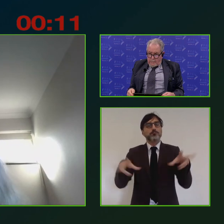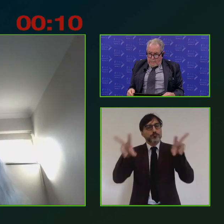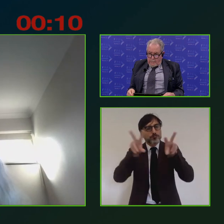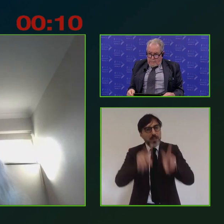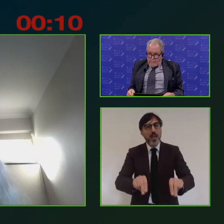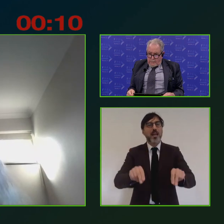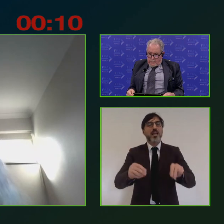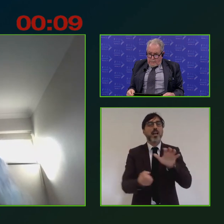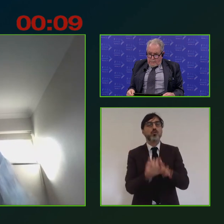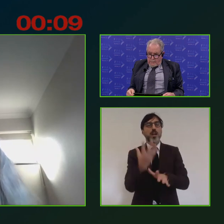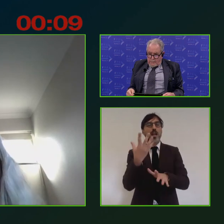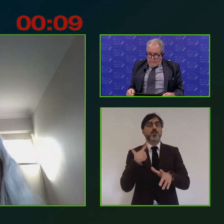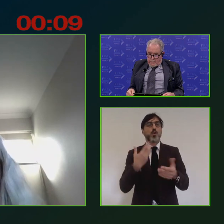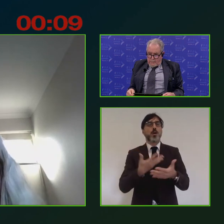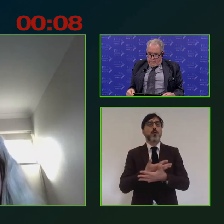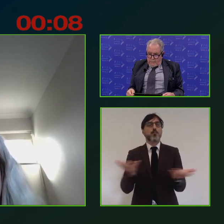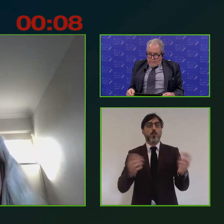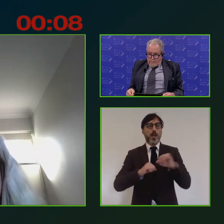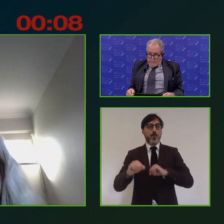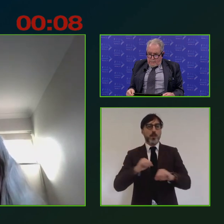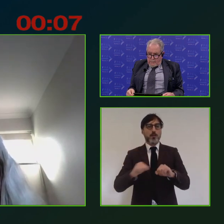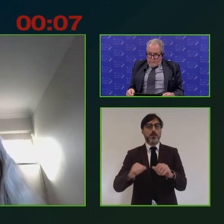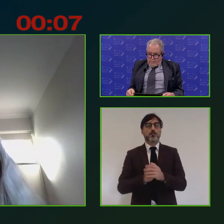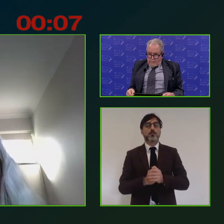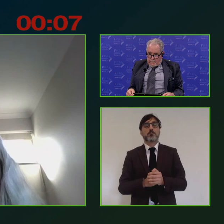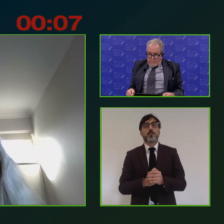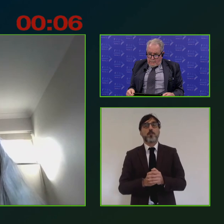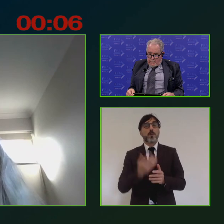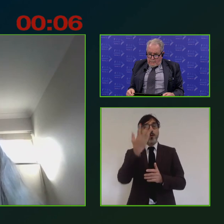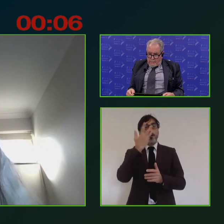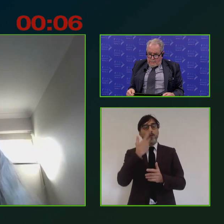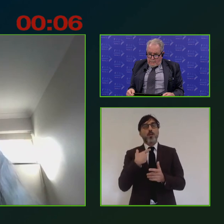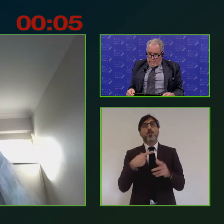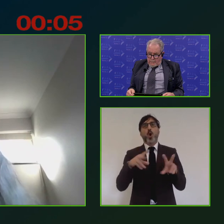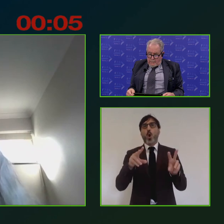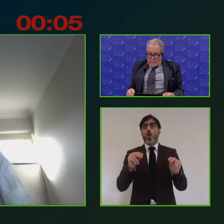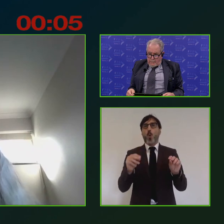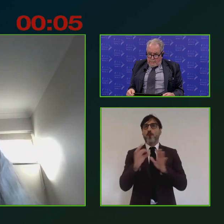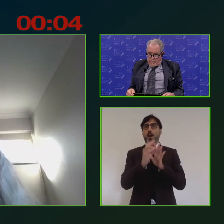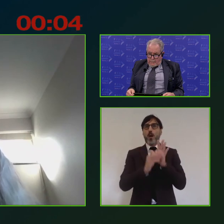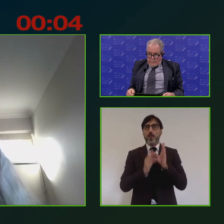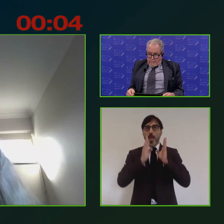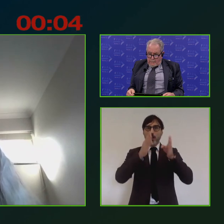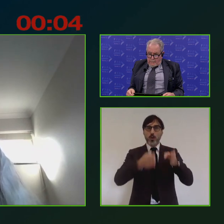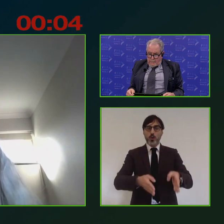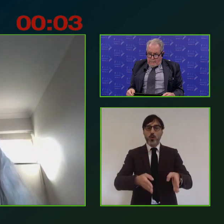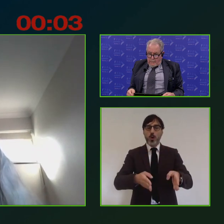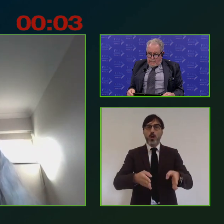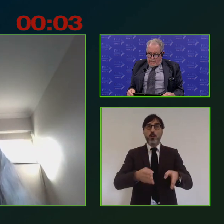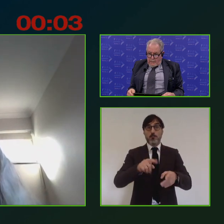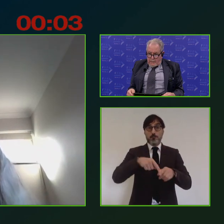amministrazione io vorrei fare un po' il focus sui nuovi regolamenti post 2020